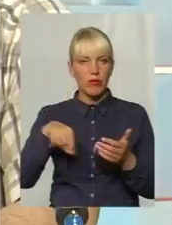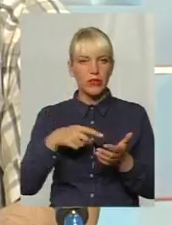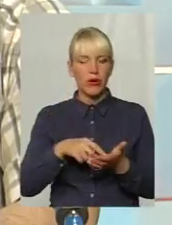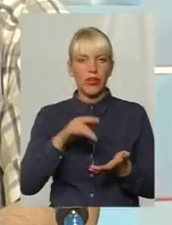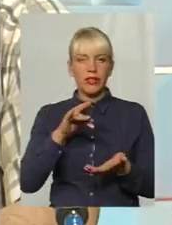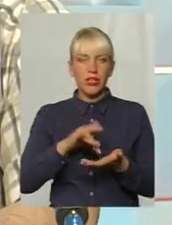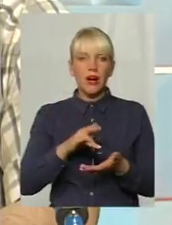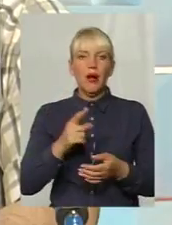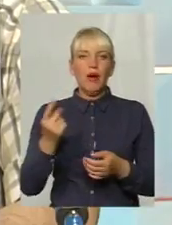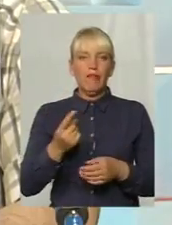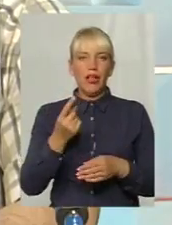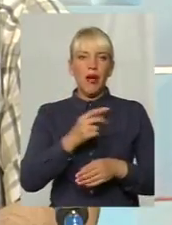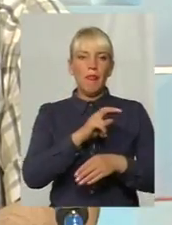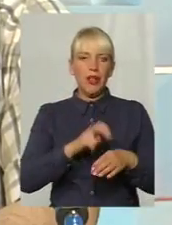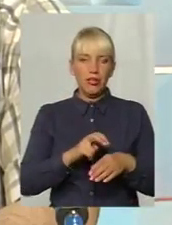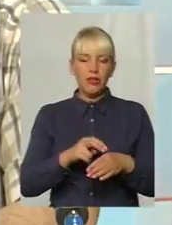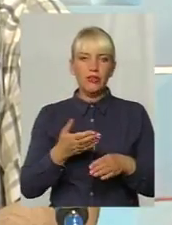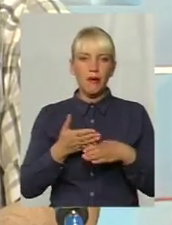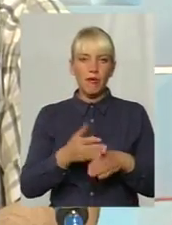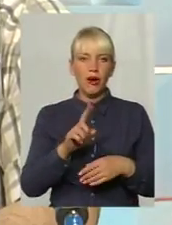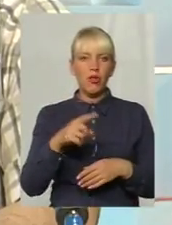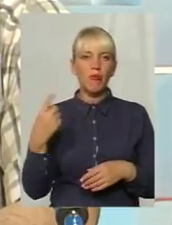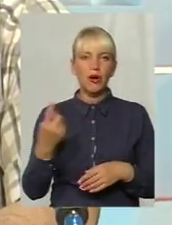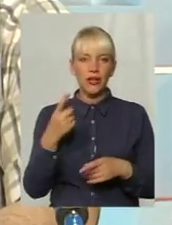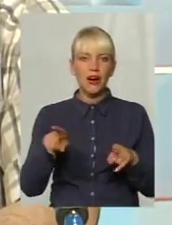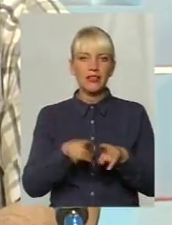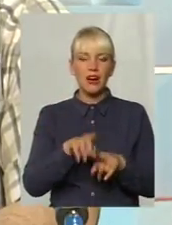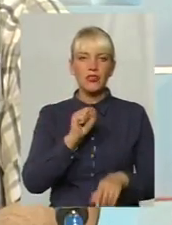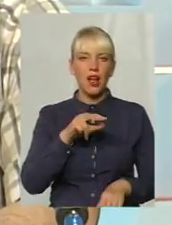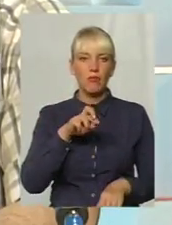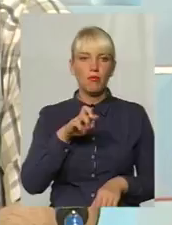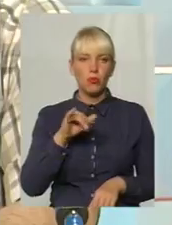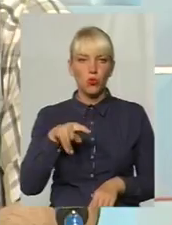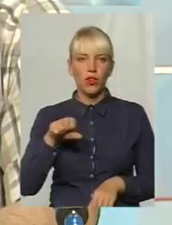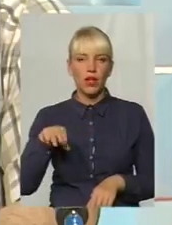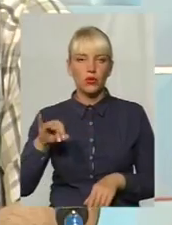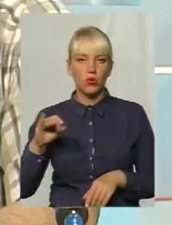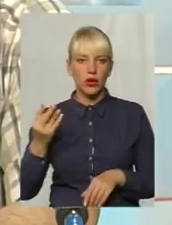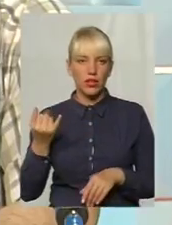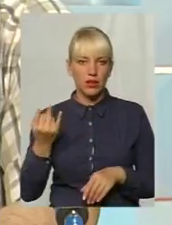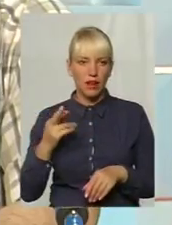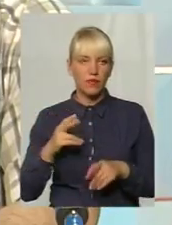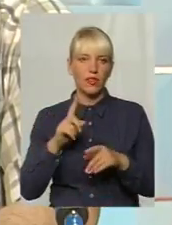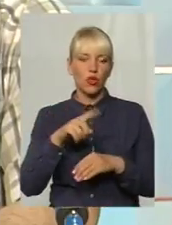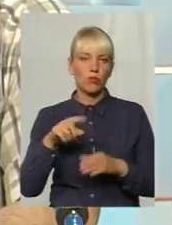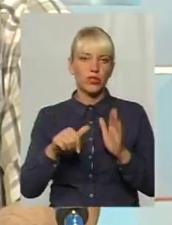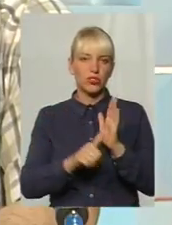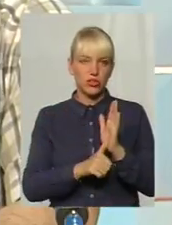первинної медико-санітарної допомоги номер один, а також амбулаторія загальної практики сімейної медицини номер шість.